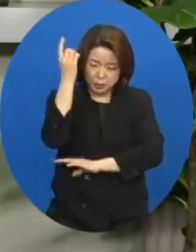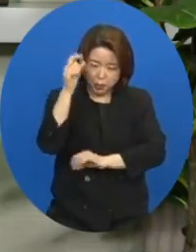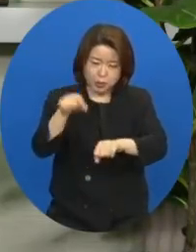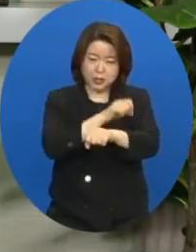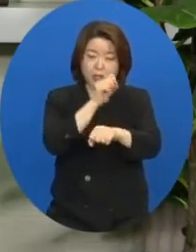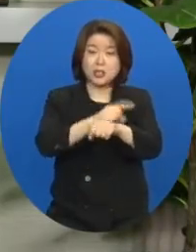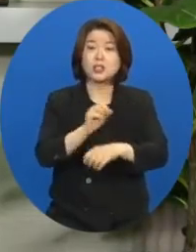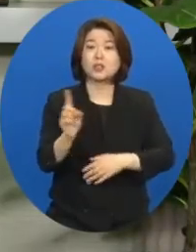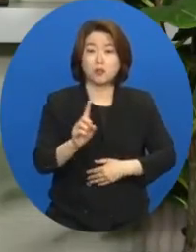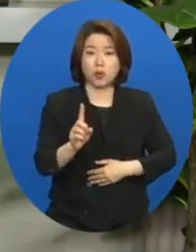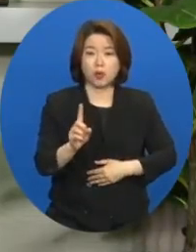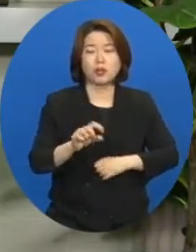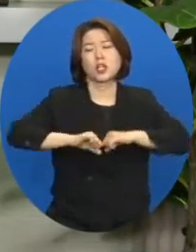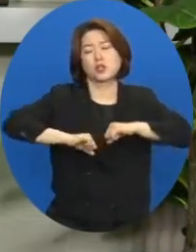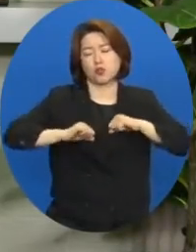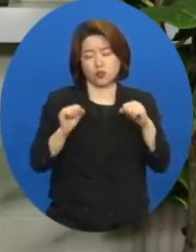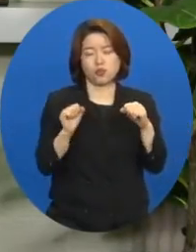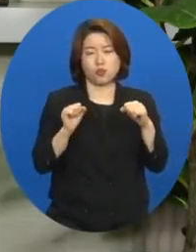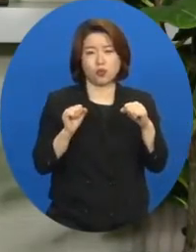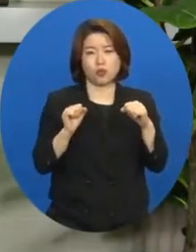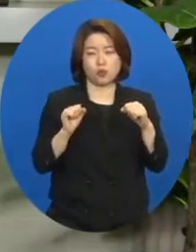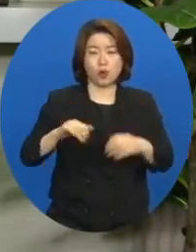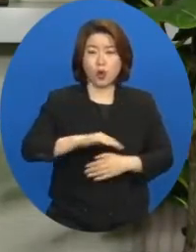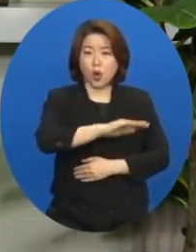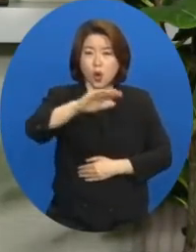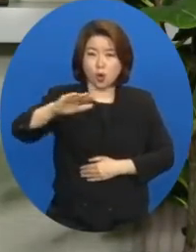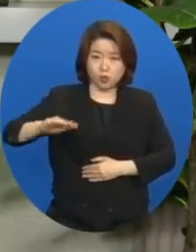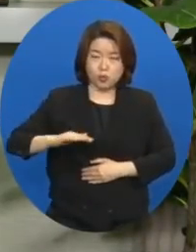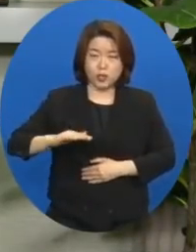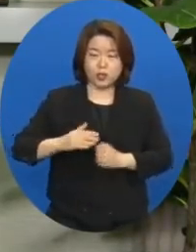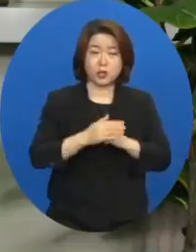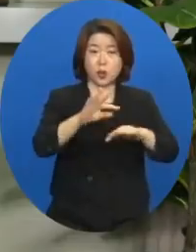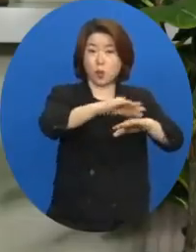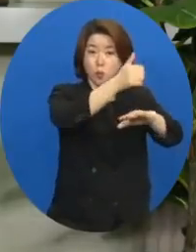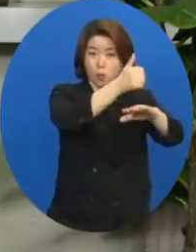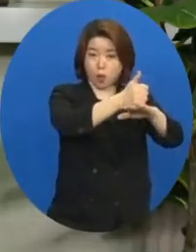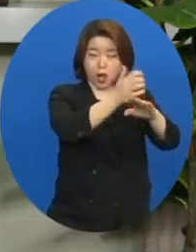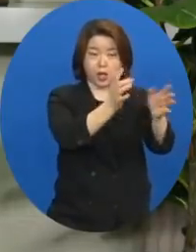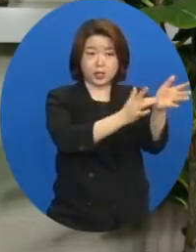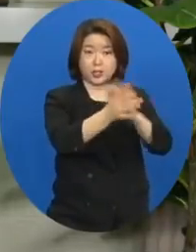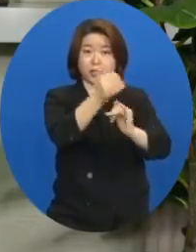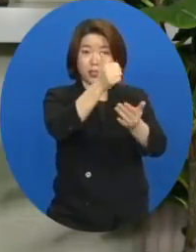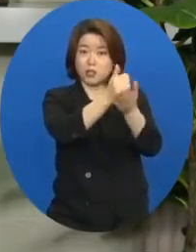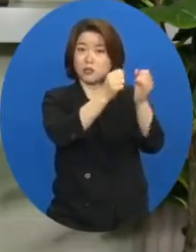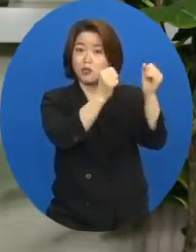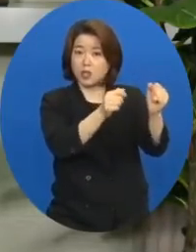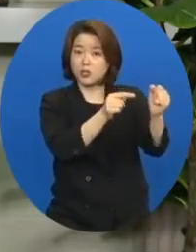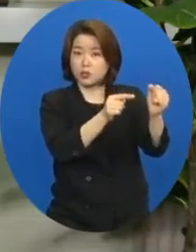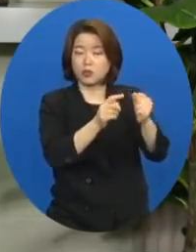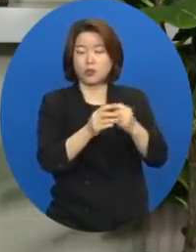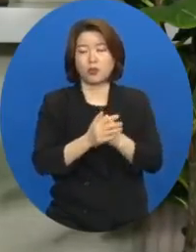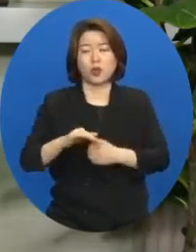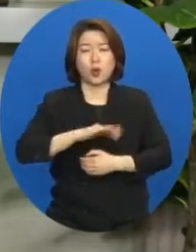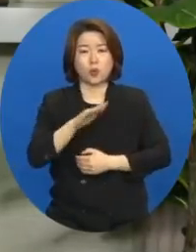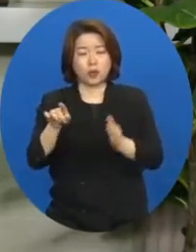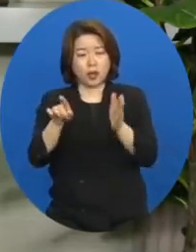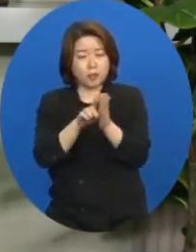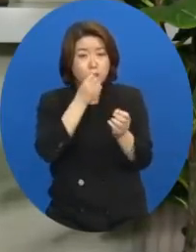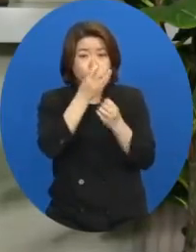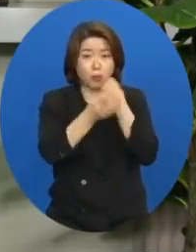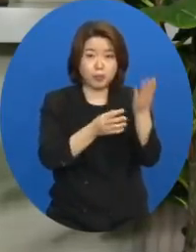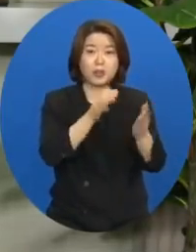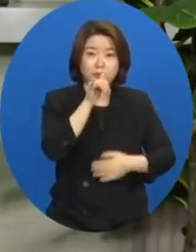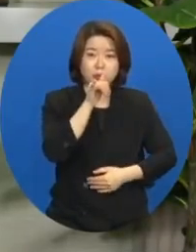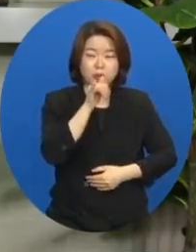한다면 순종입니다. 우리에게는 왕이신 예수님이 계시다고 우리가 믿고 고백하지